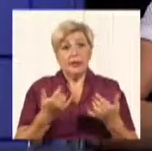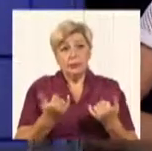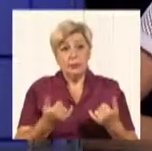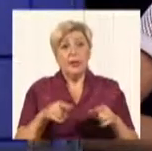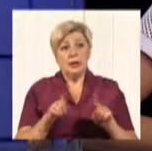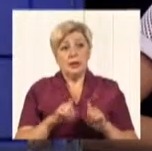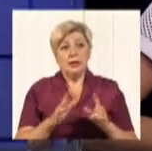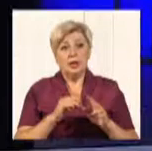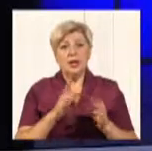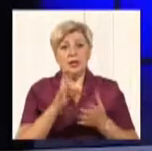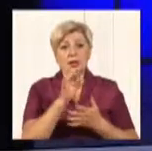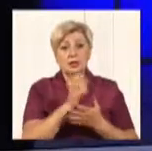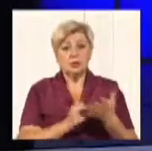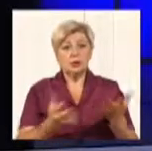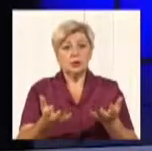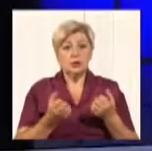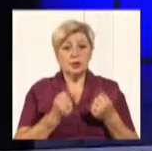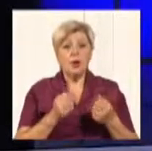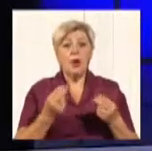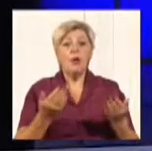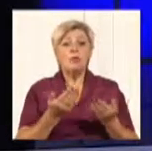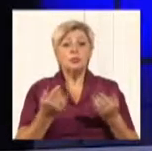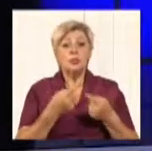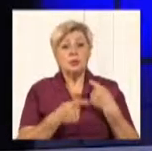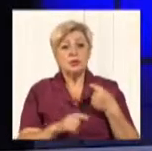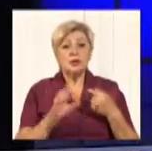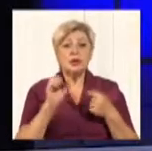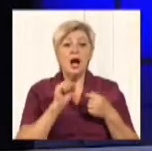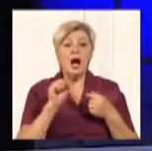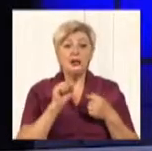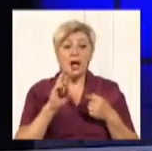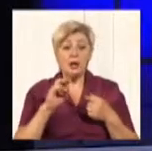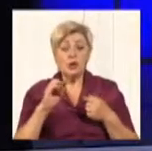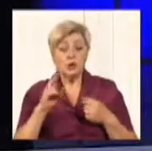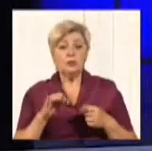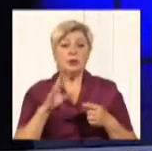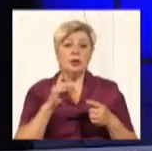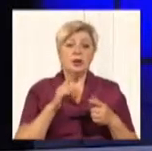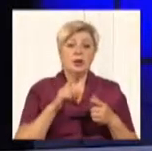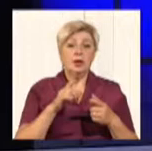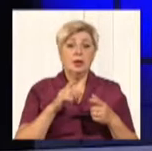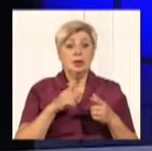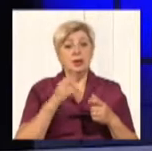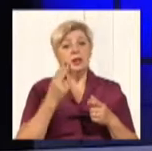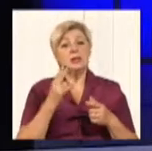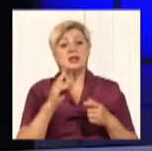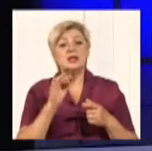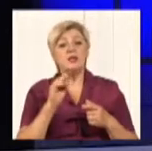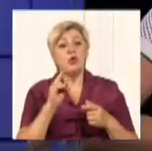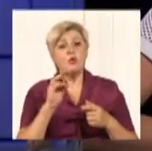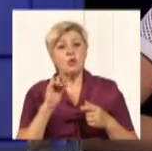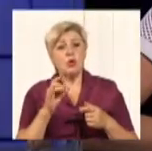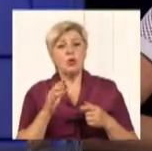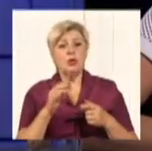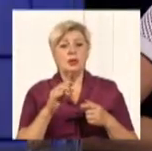отримуємо. В чому різниця аналогового і цифрового телебачення або мовлення, як правильно навіть це сказати? Ну,